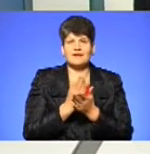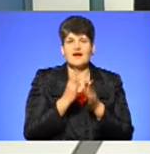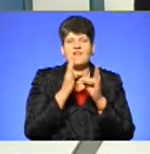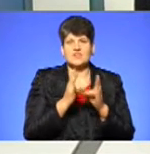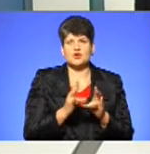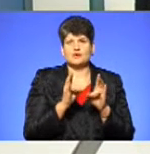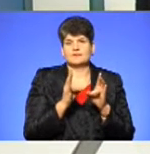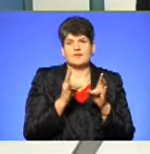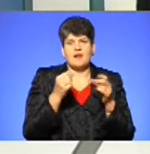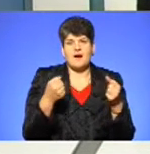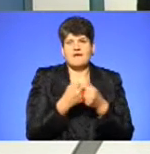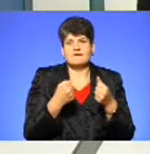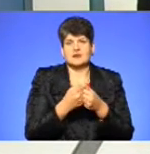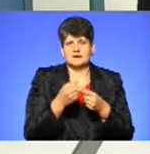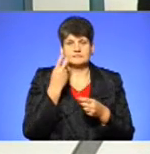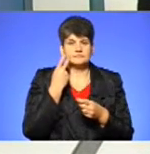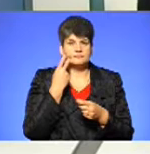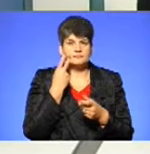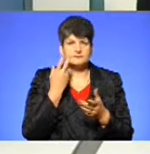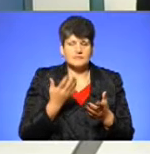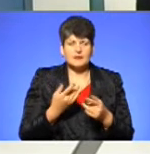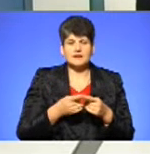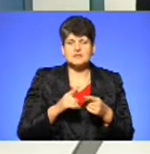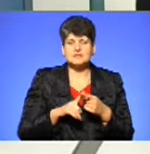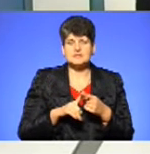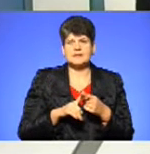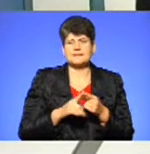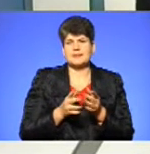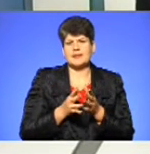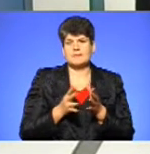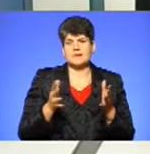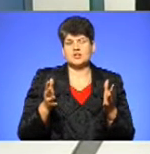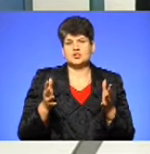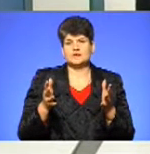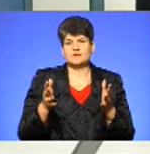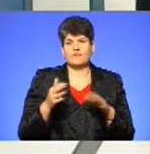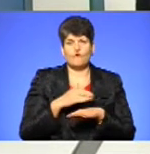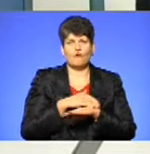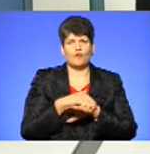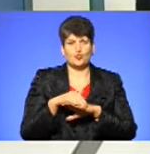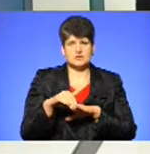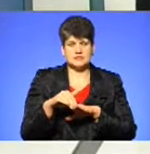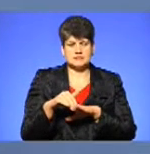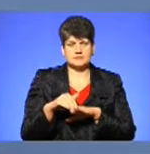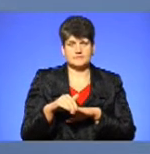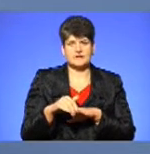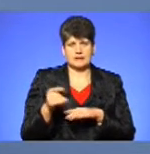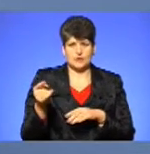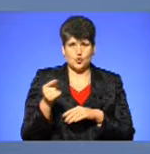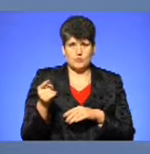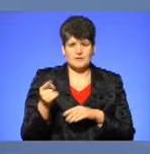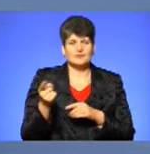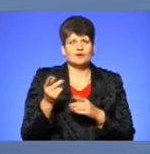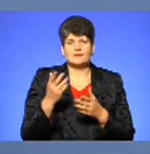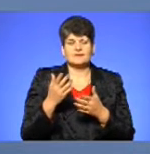дороги. Це і найбільші, як то кажуть, вулиці. По-перше, Тернопіль не